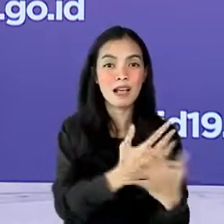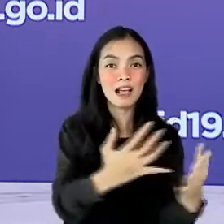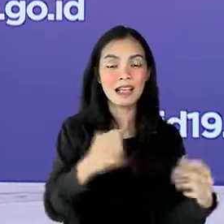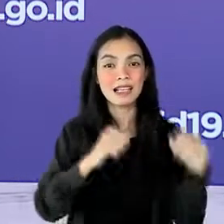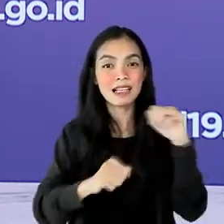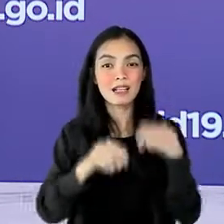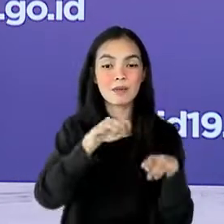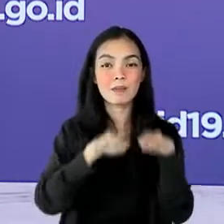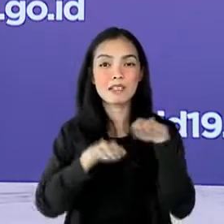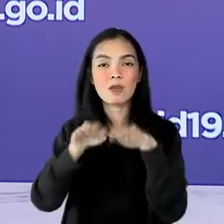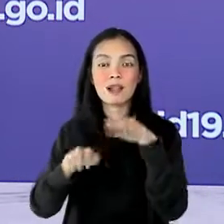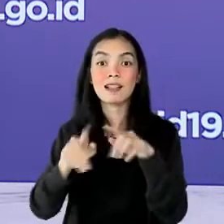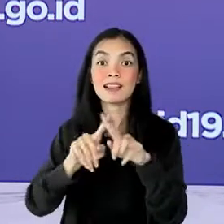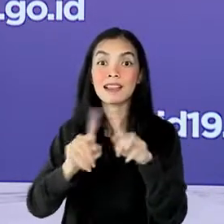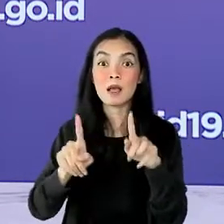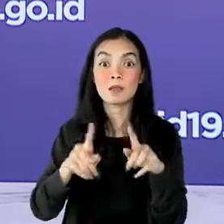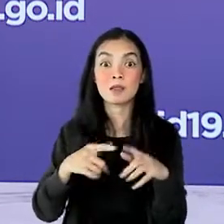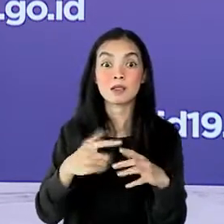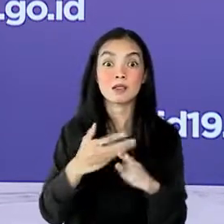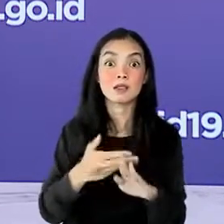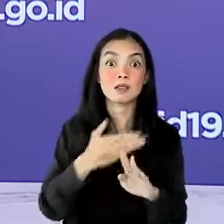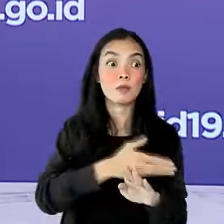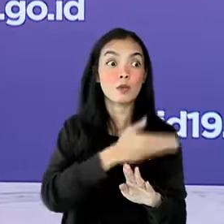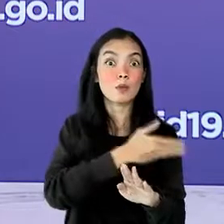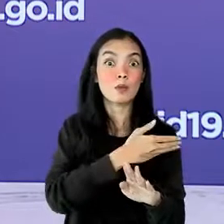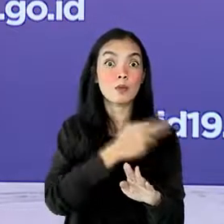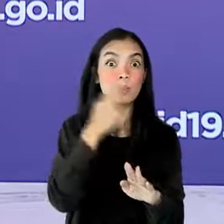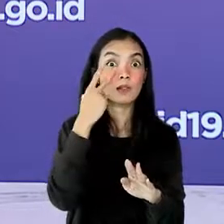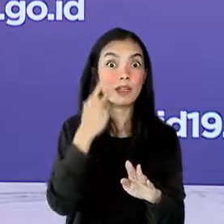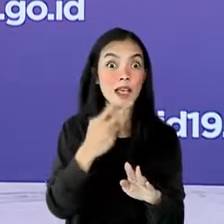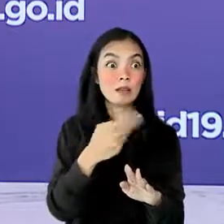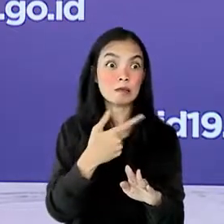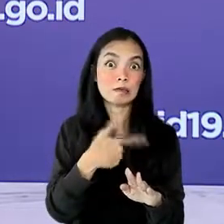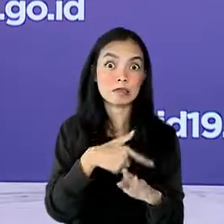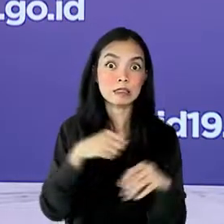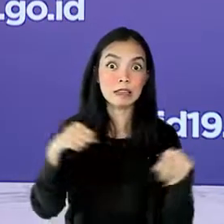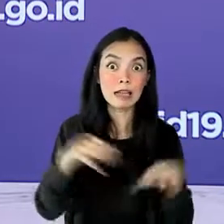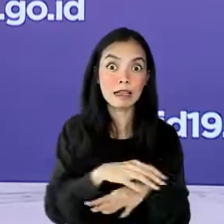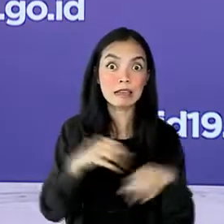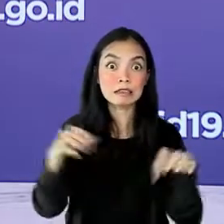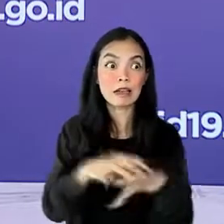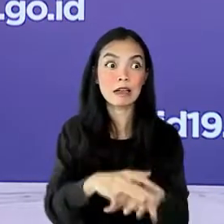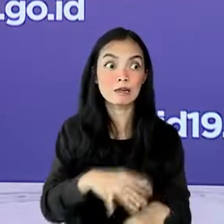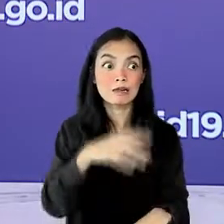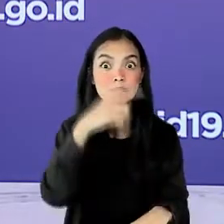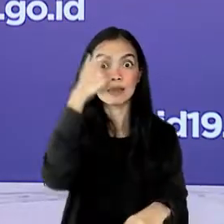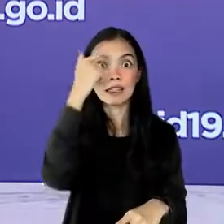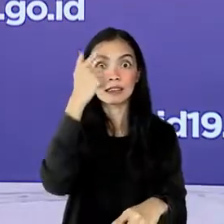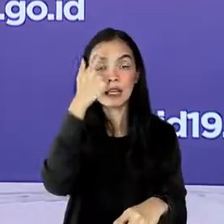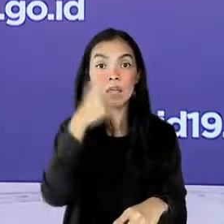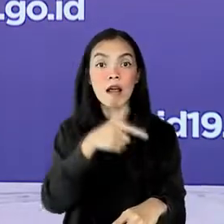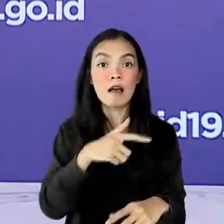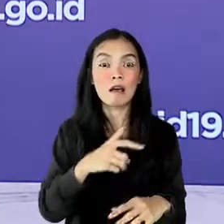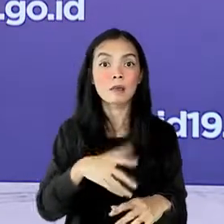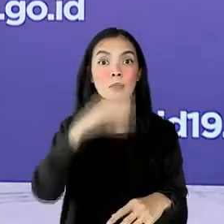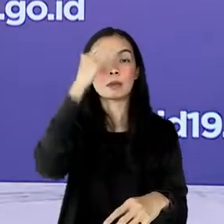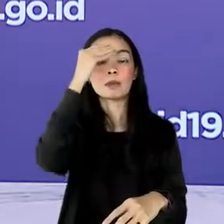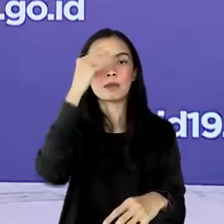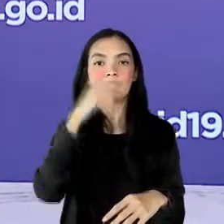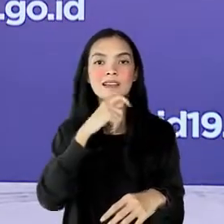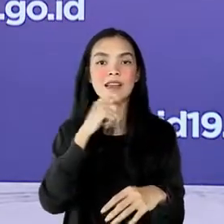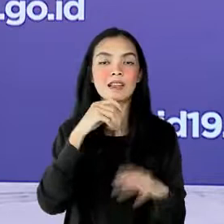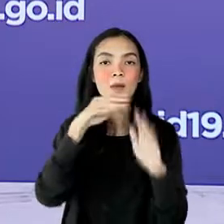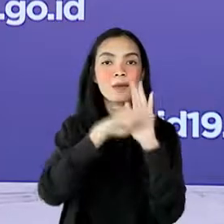Sayangnya, melalui pembelajaran yang ditemui di lapangan selama ini, keputusan relaksasi sering tidak diikuti dengan